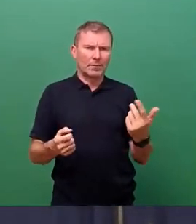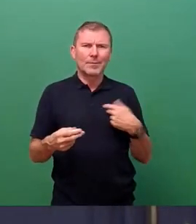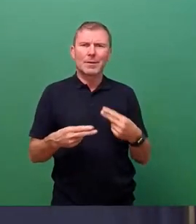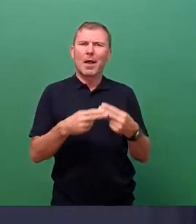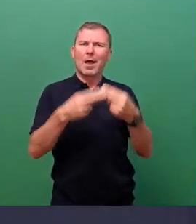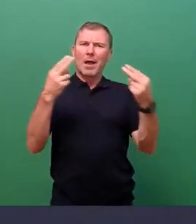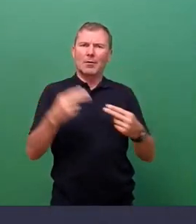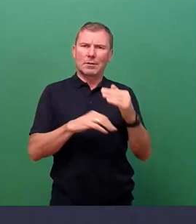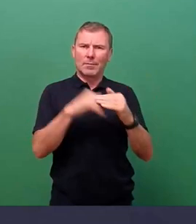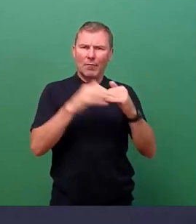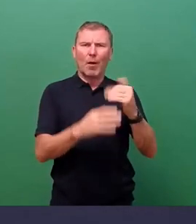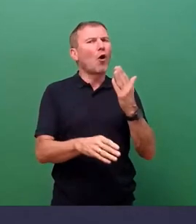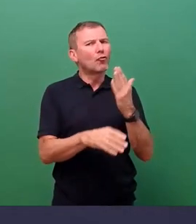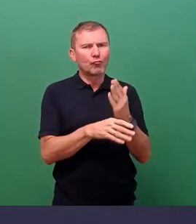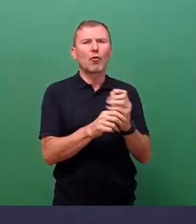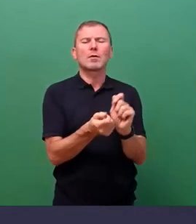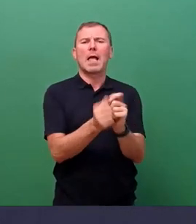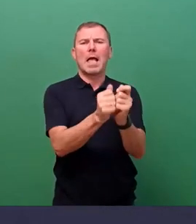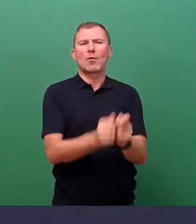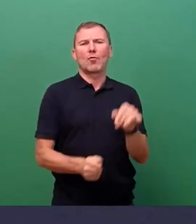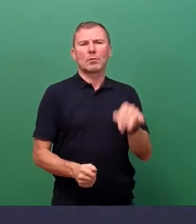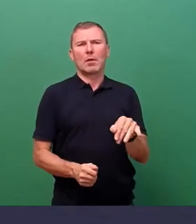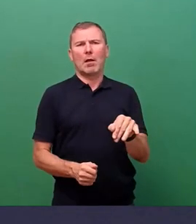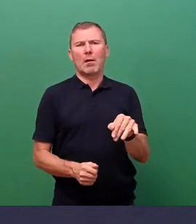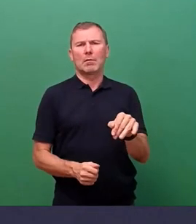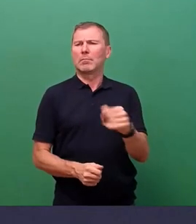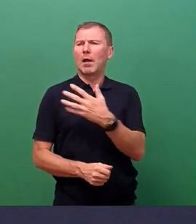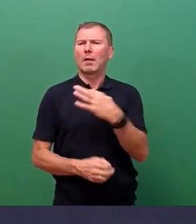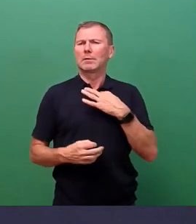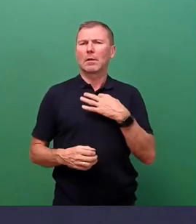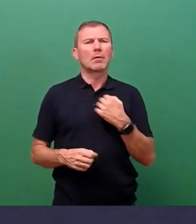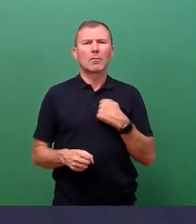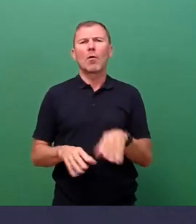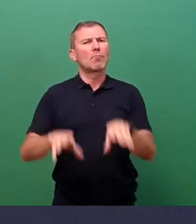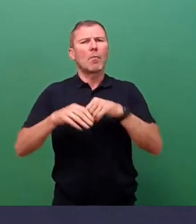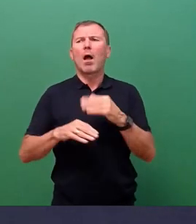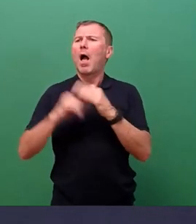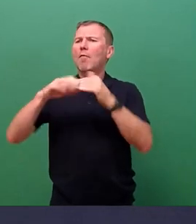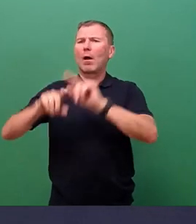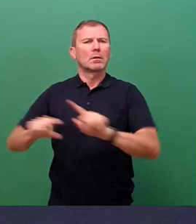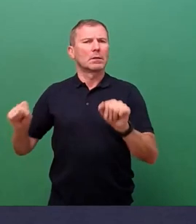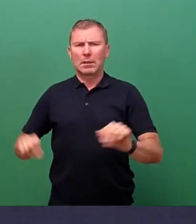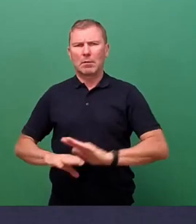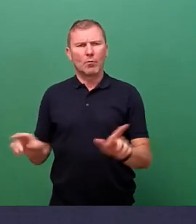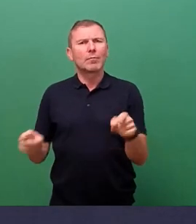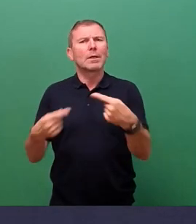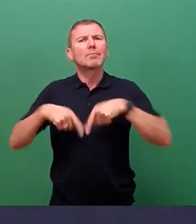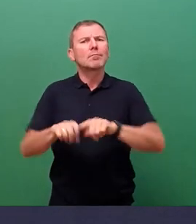Änderungen vorgenommen, dass wir manche Sachen gar nicht aufbauen, weil es eben wir im geschlossenen Raum,